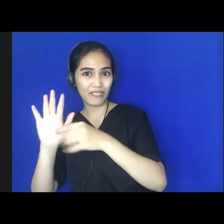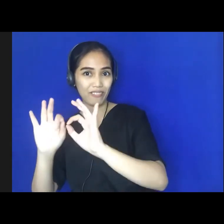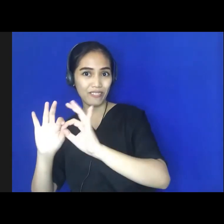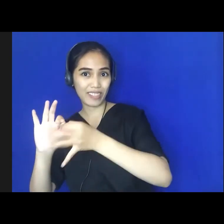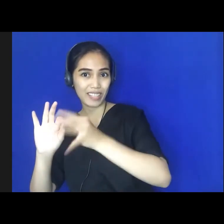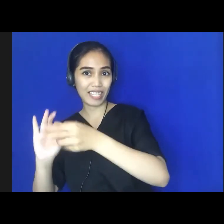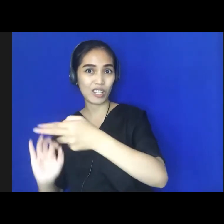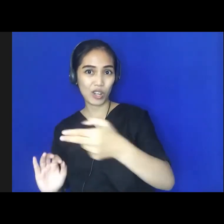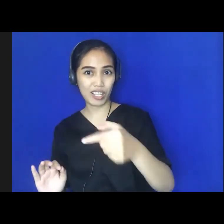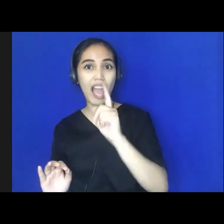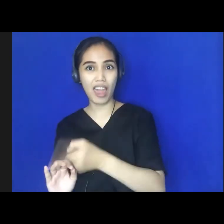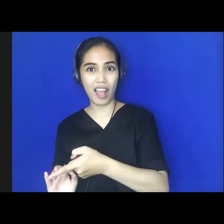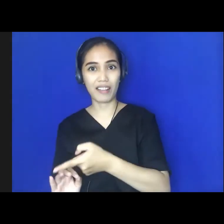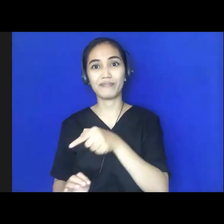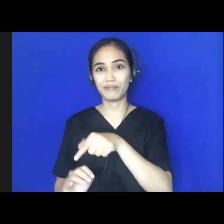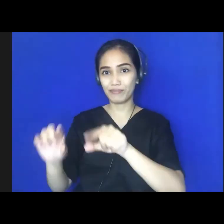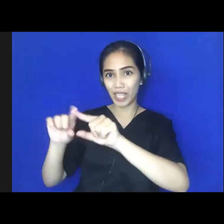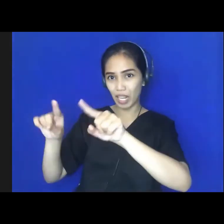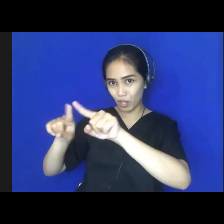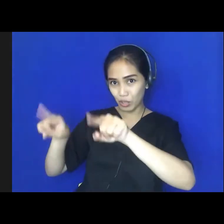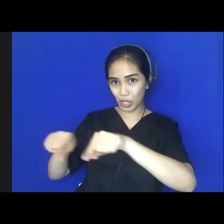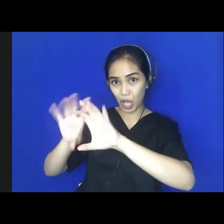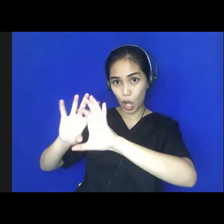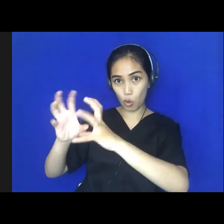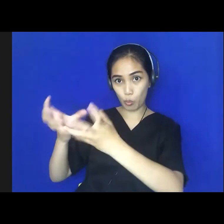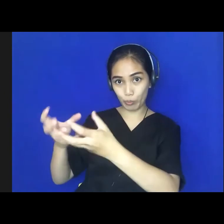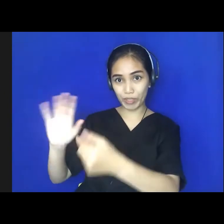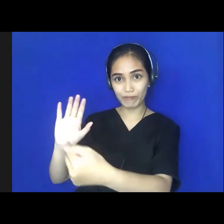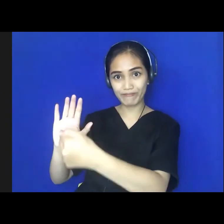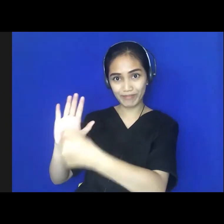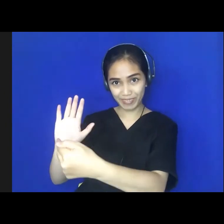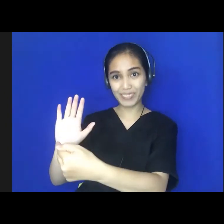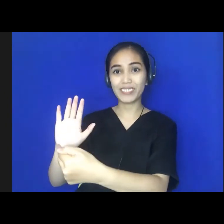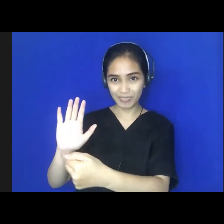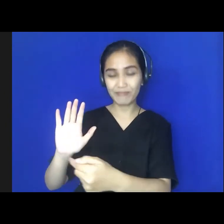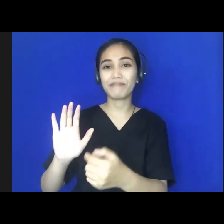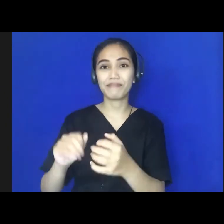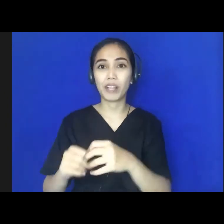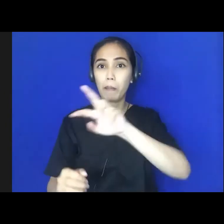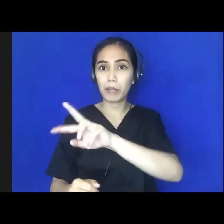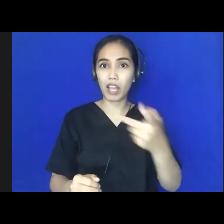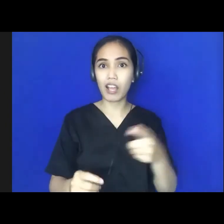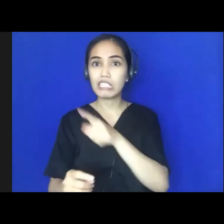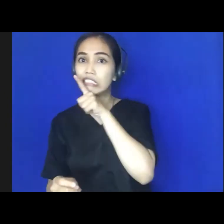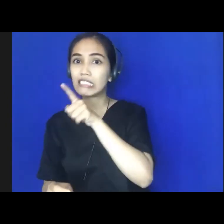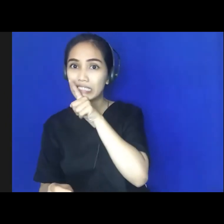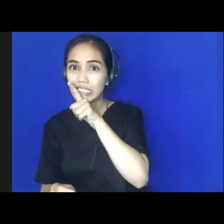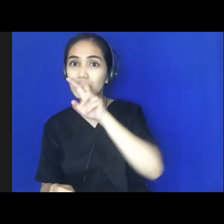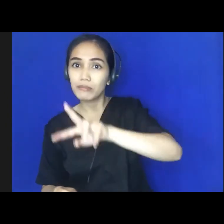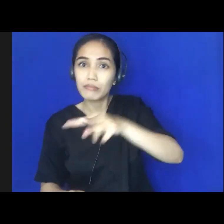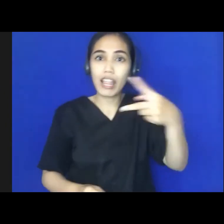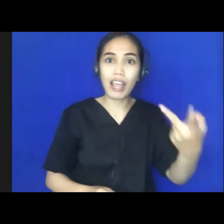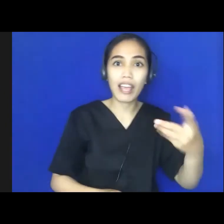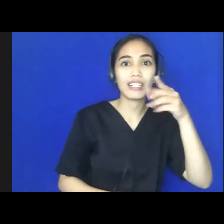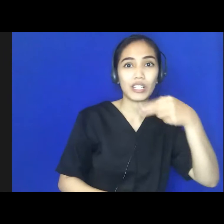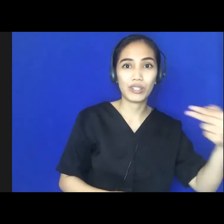klik di tombol sebelah kanan bawah untuk memindahkan dari bahasa Indonesia atau bahasa Inggris